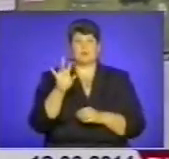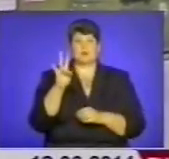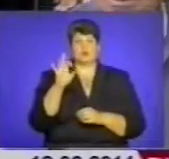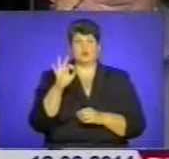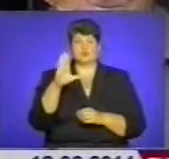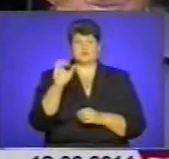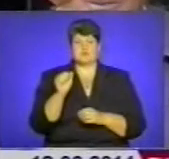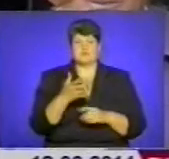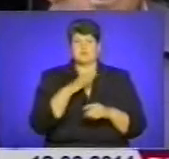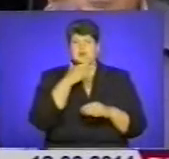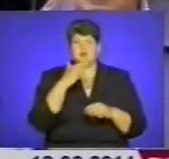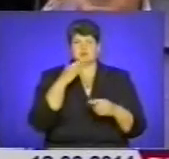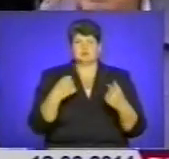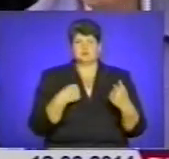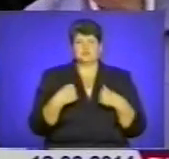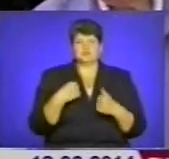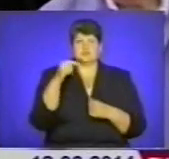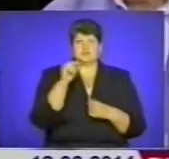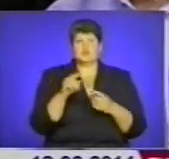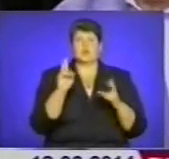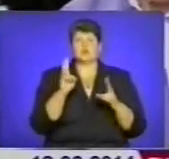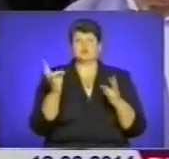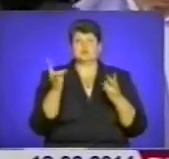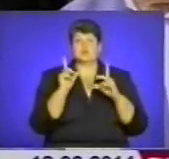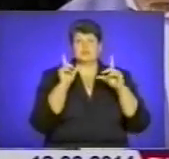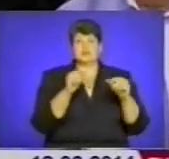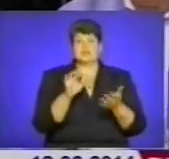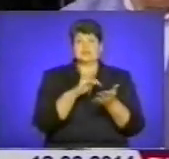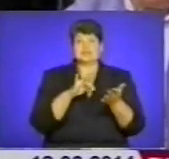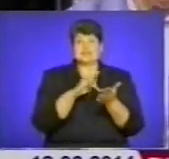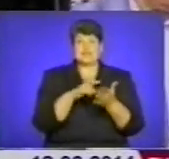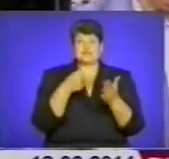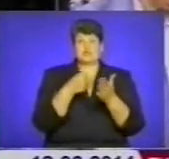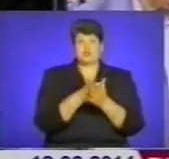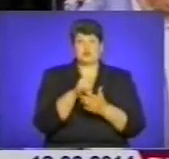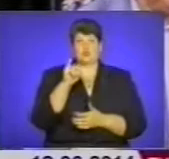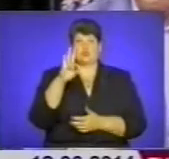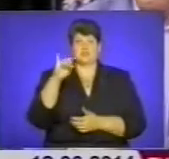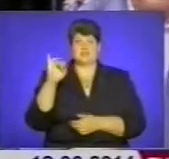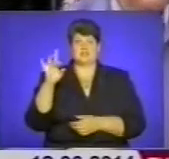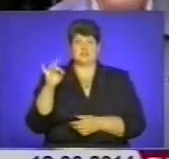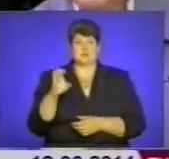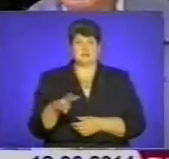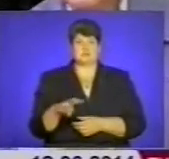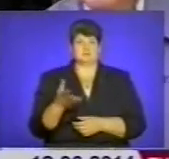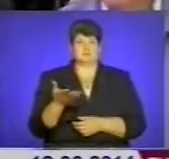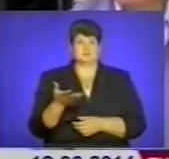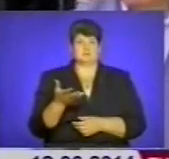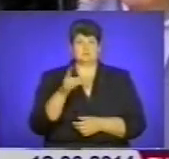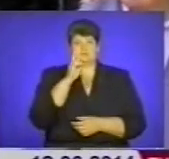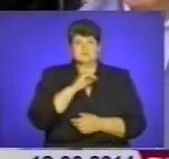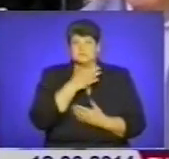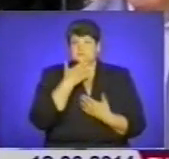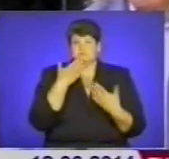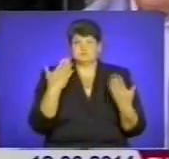страждають ті, кому потрібно дістатися з центру до універсаму. Зовсіп незручно. Скільки часу